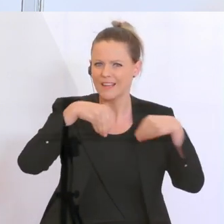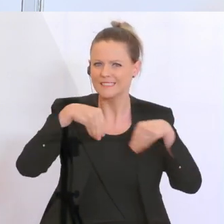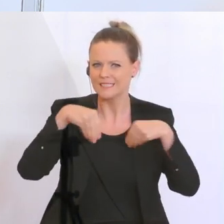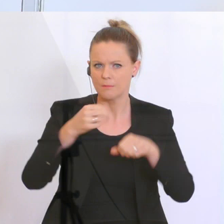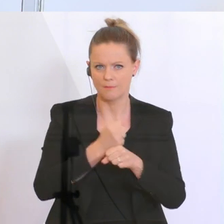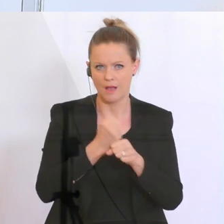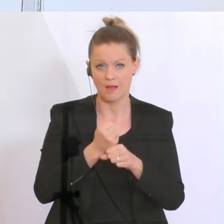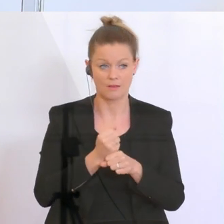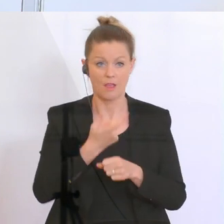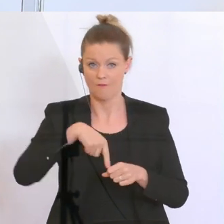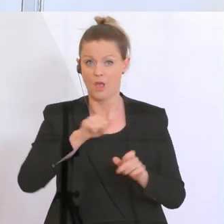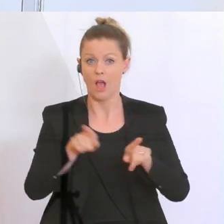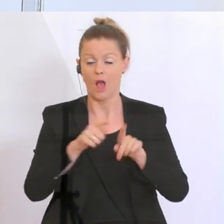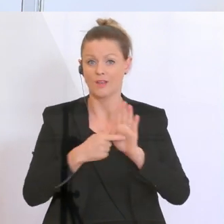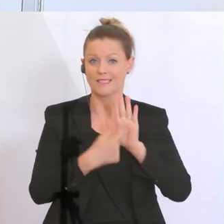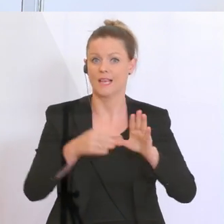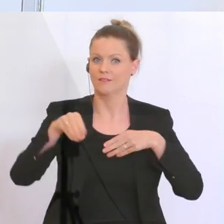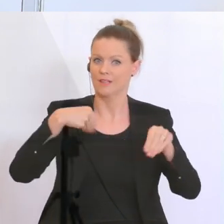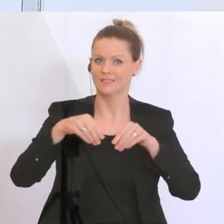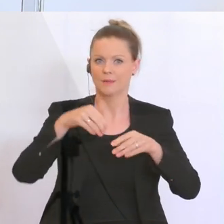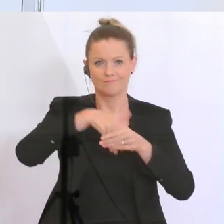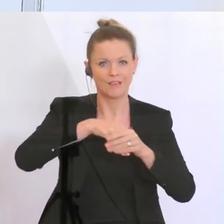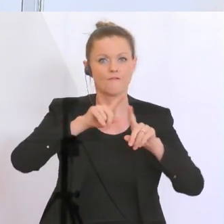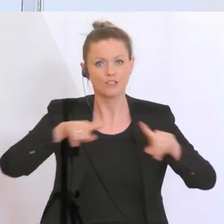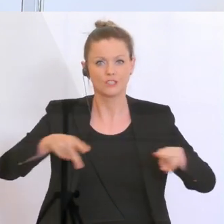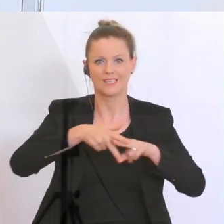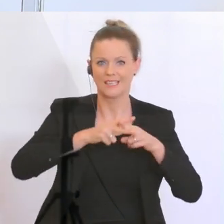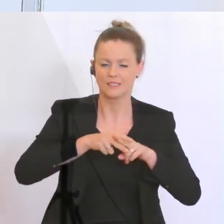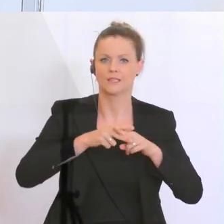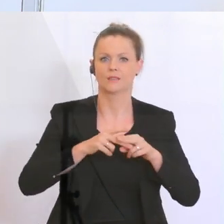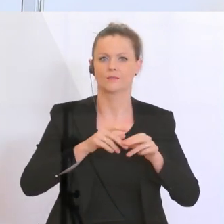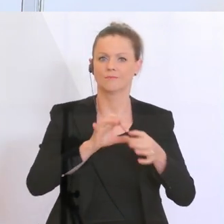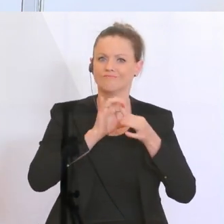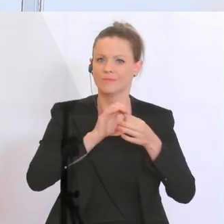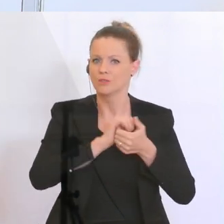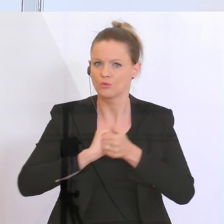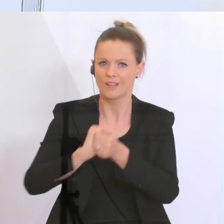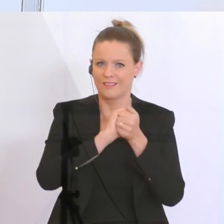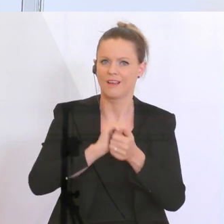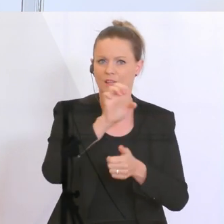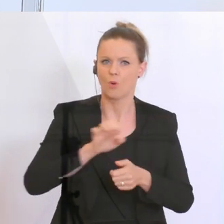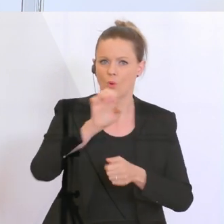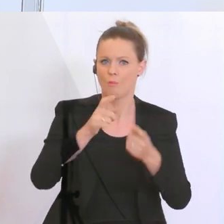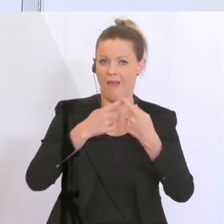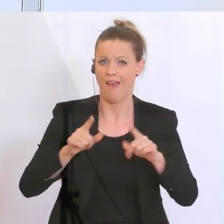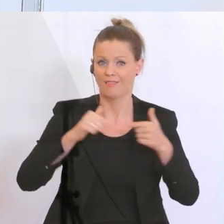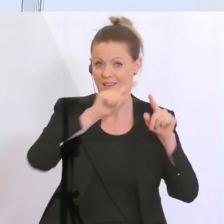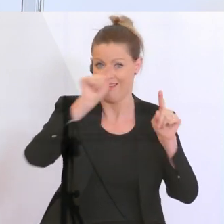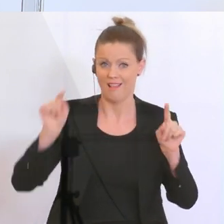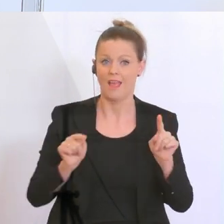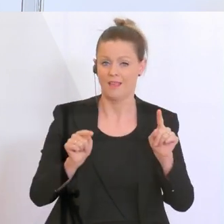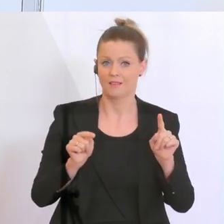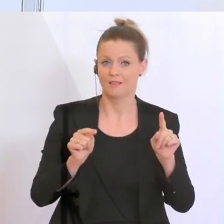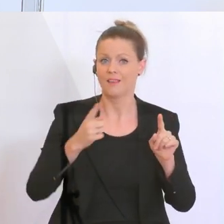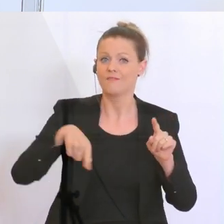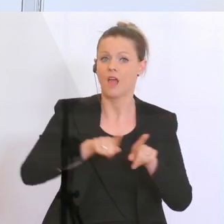Wir haben Flexibilität gezeigt bei den verschiedenen Instrumenten, wenn es um Solidarität mit anderen Ländern in Europa geht. Wir fordern, dass